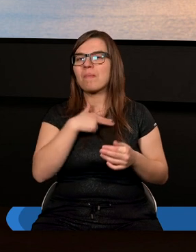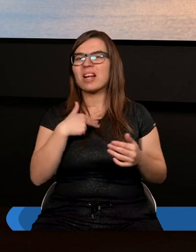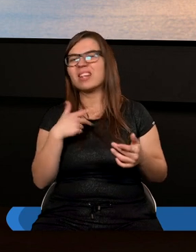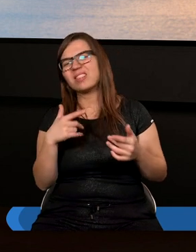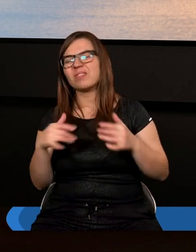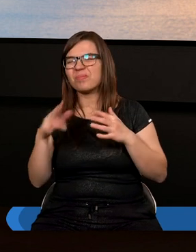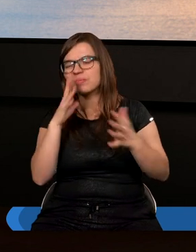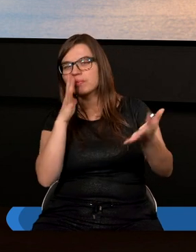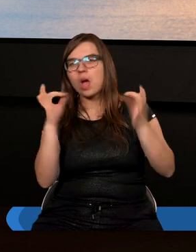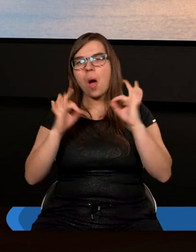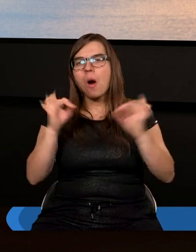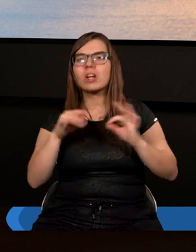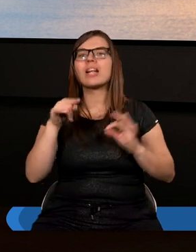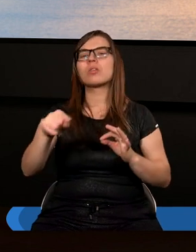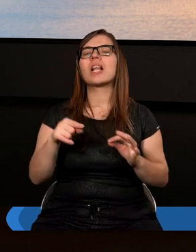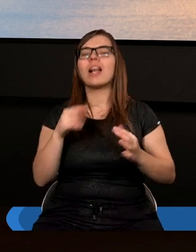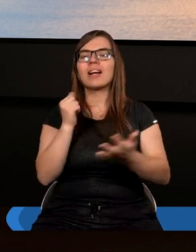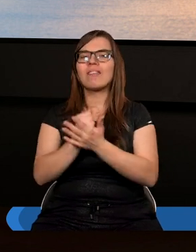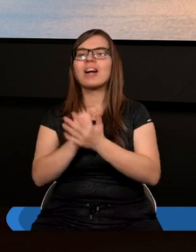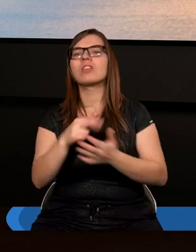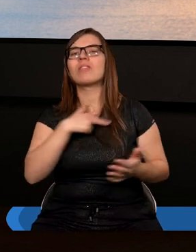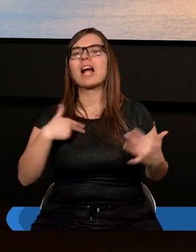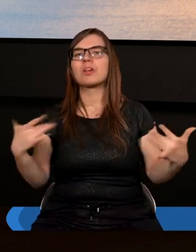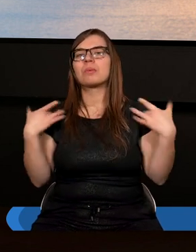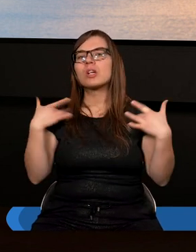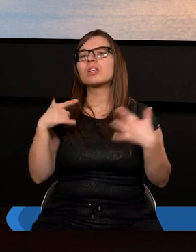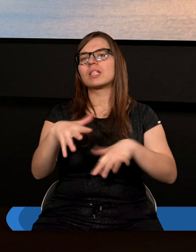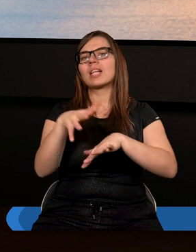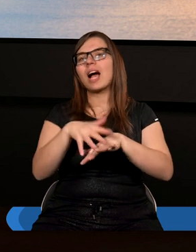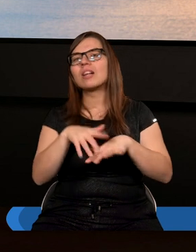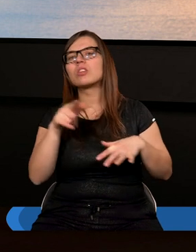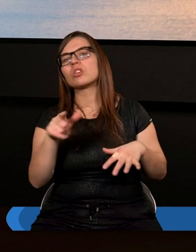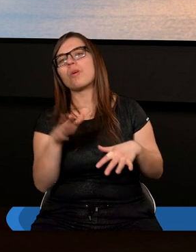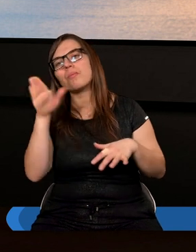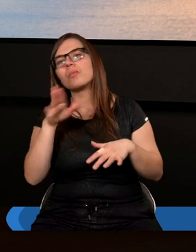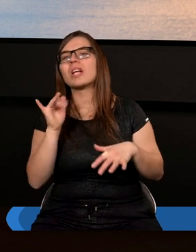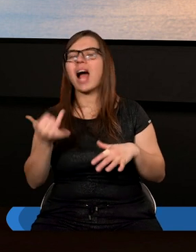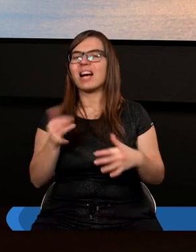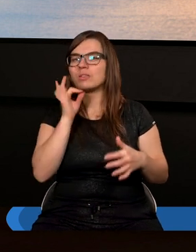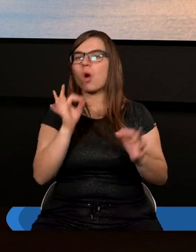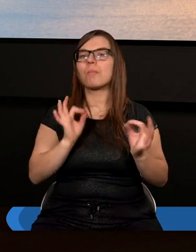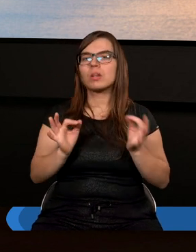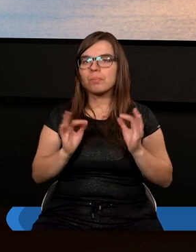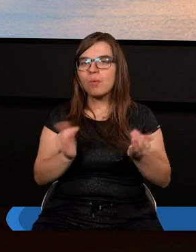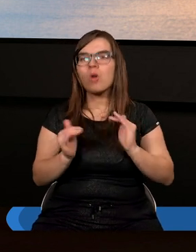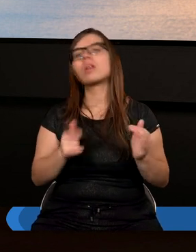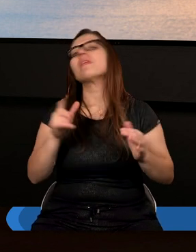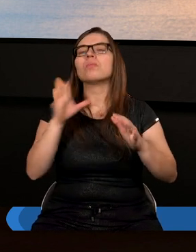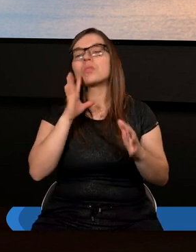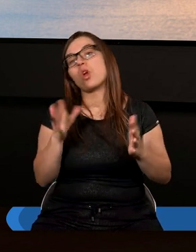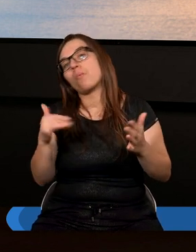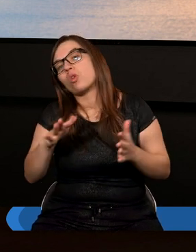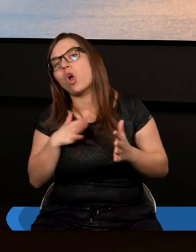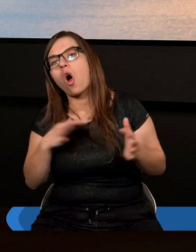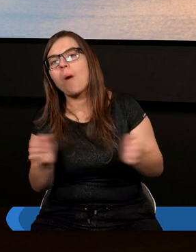tą prawdą w swoim życiu przede wszystkim. Czy traktujemy w dosyć lekceważący sposób, w dosyć obojętny,